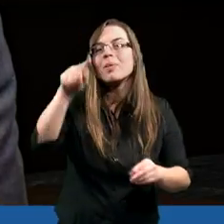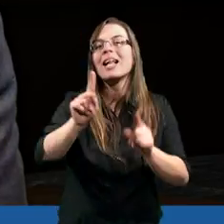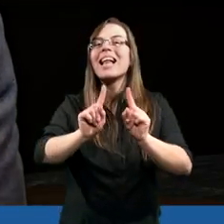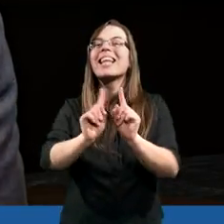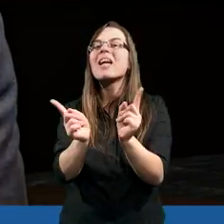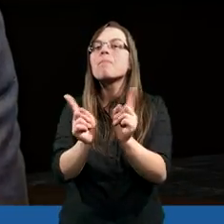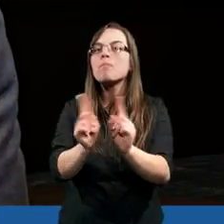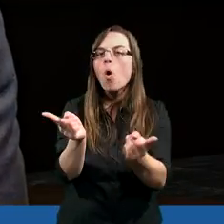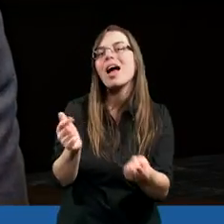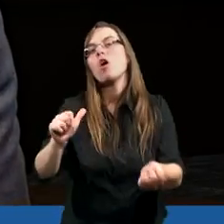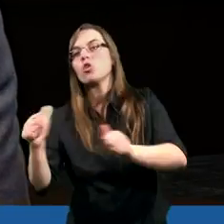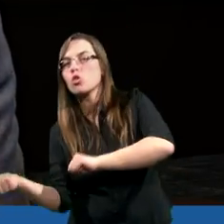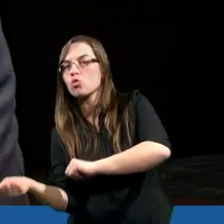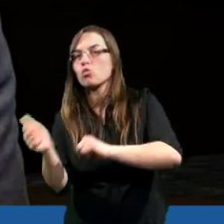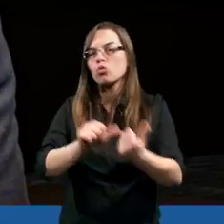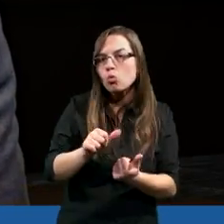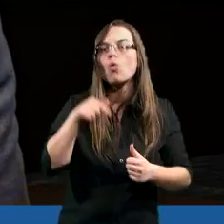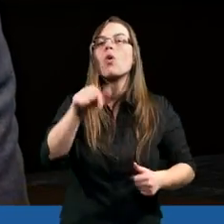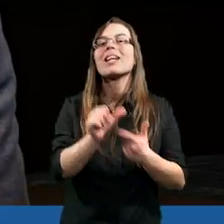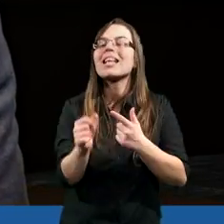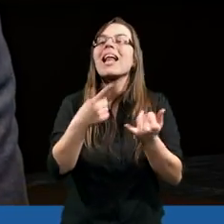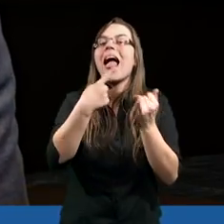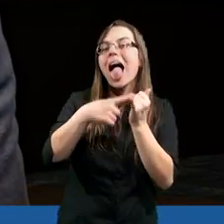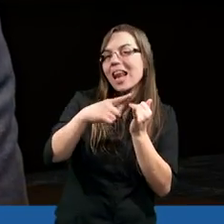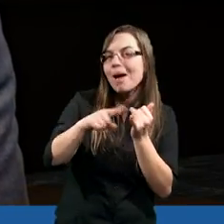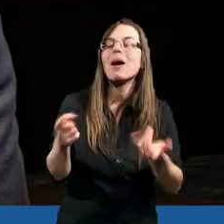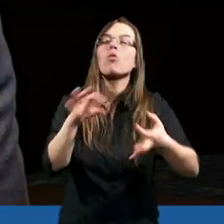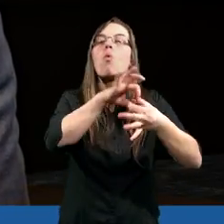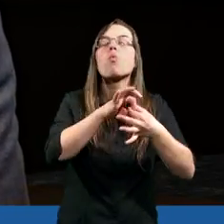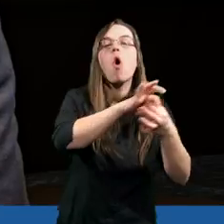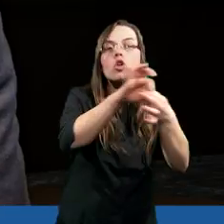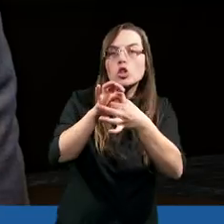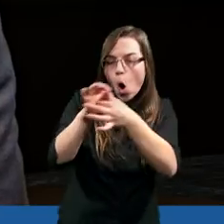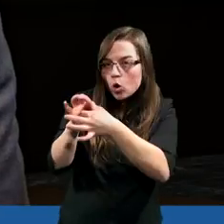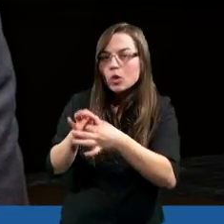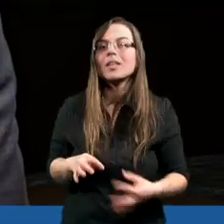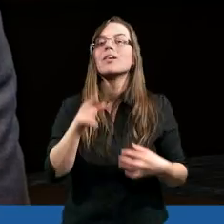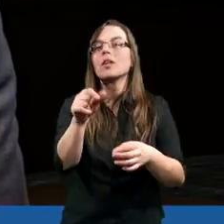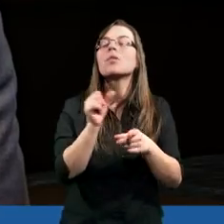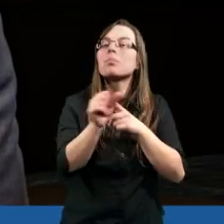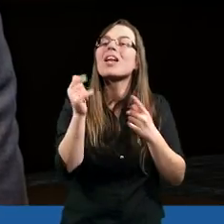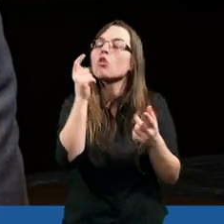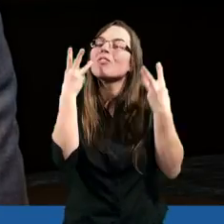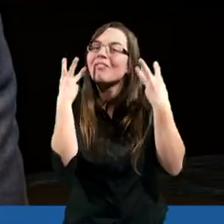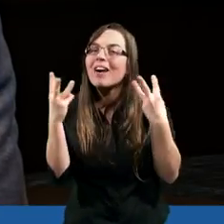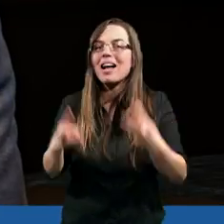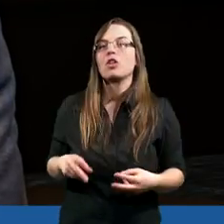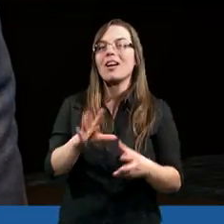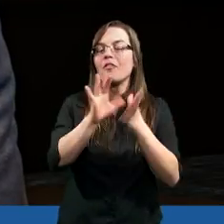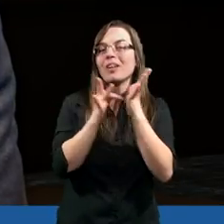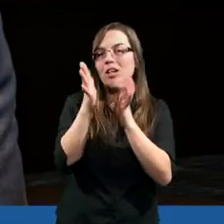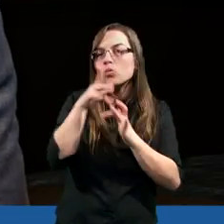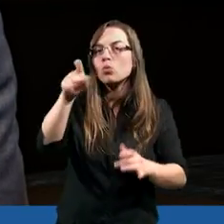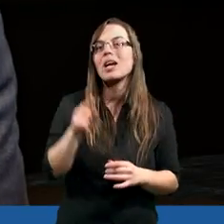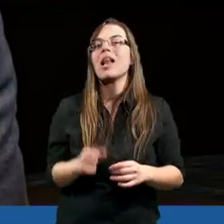symbolikę chrztu, no to jest element jedności łączący, ponieważ jest to ten element, który mówi ty jesteś chrześcijaninem i ja jestem